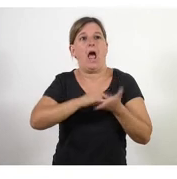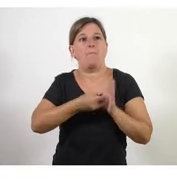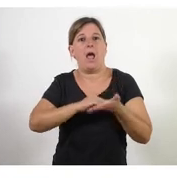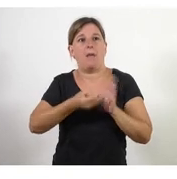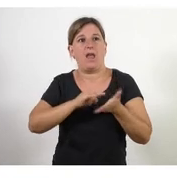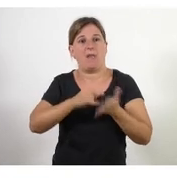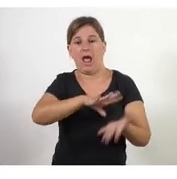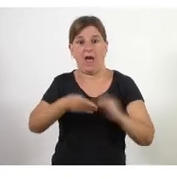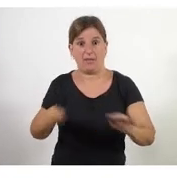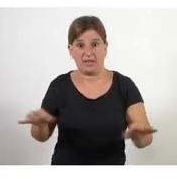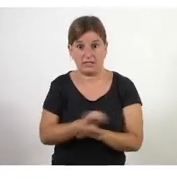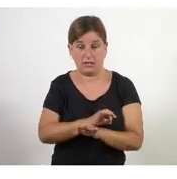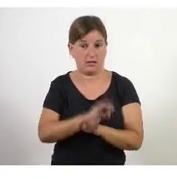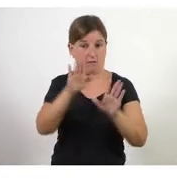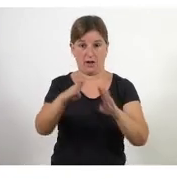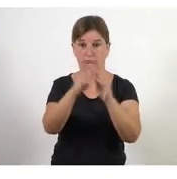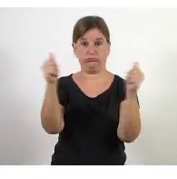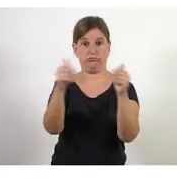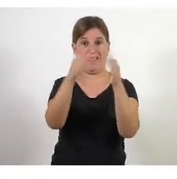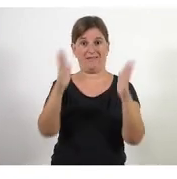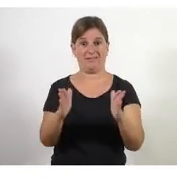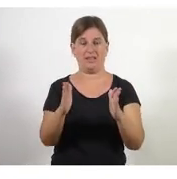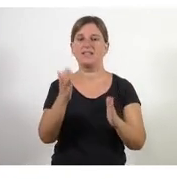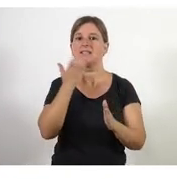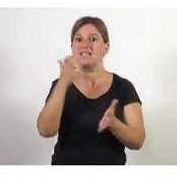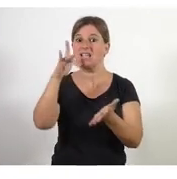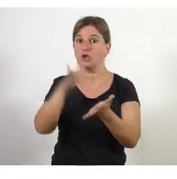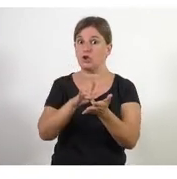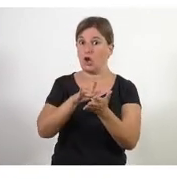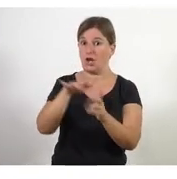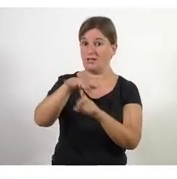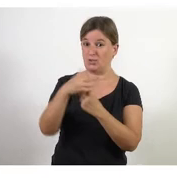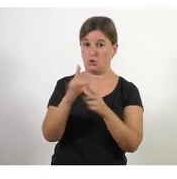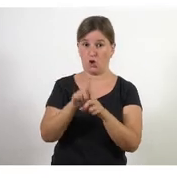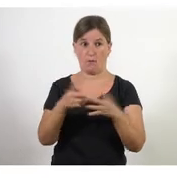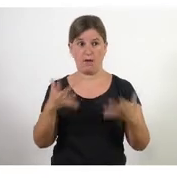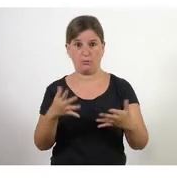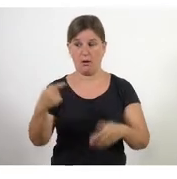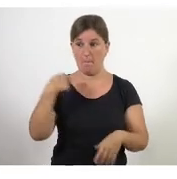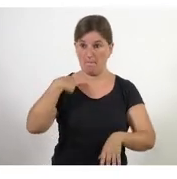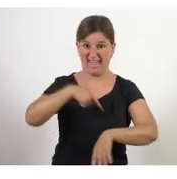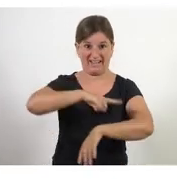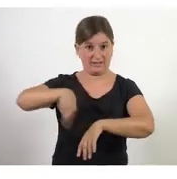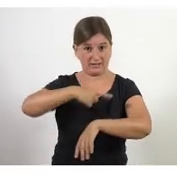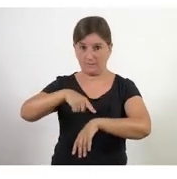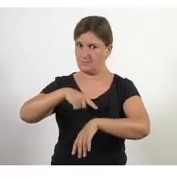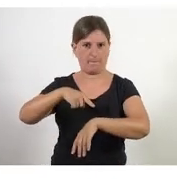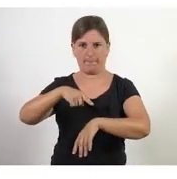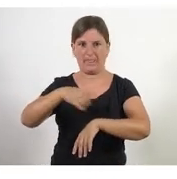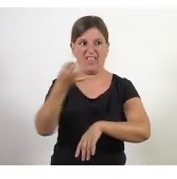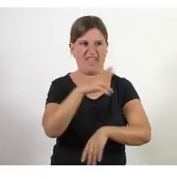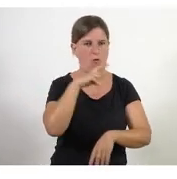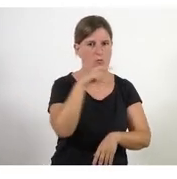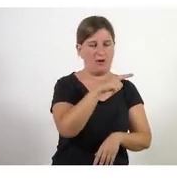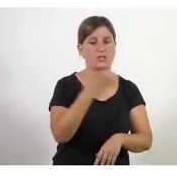si estàs en un entorn com el d'ara i perds temps quan el cas de fer s'aportar valor perds en